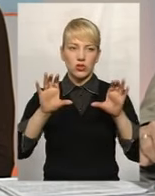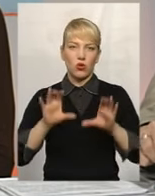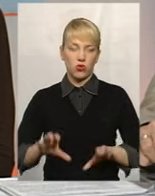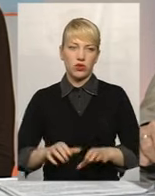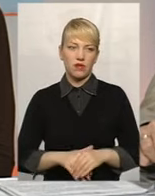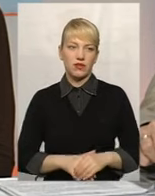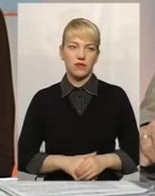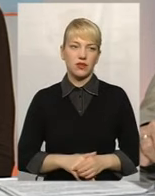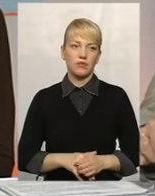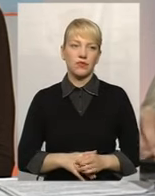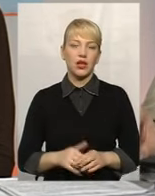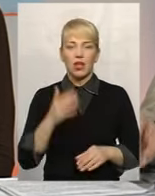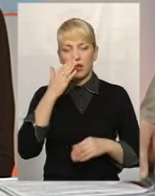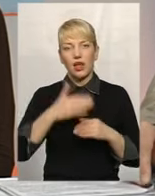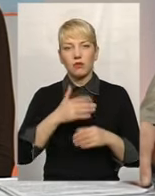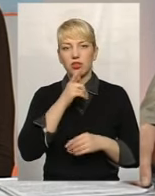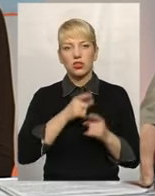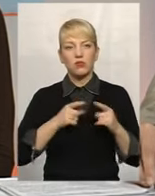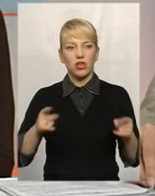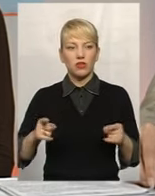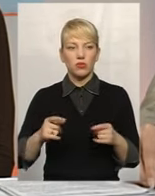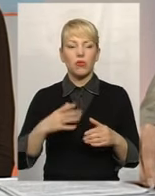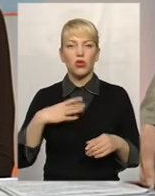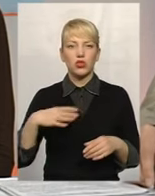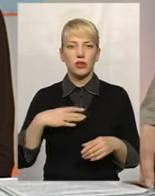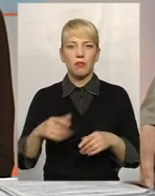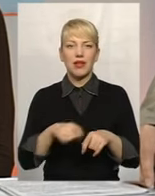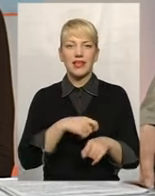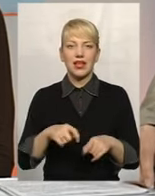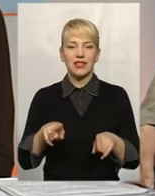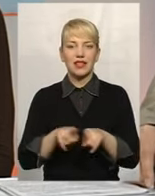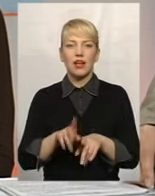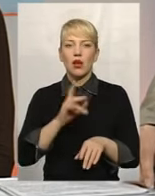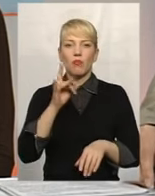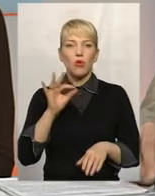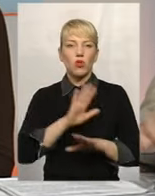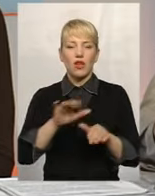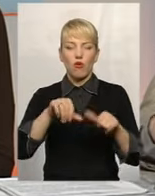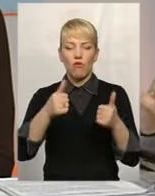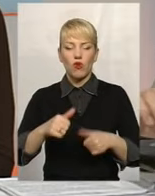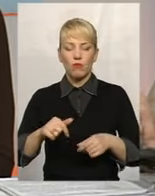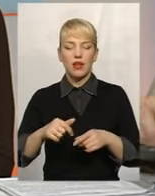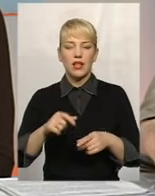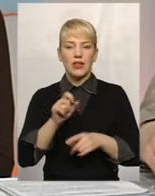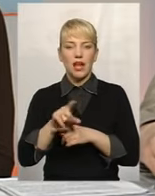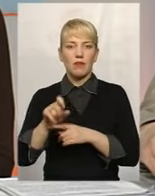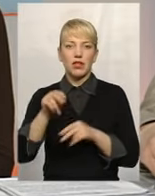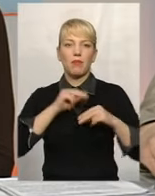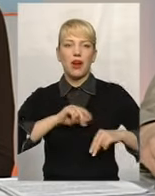Ну, найближчим часом очікується матеріал у нас такий про неоформлених наймінних працівників, де будуть